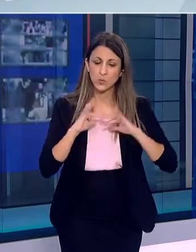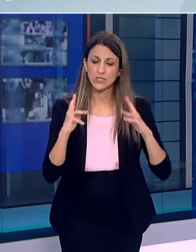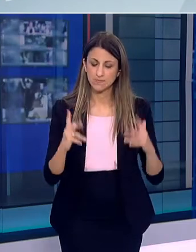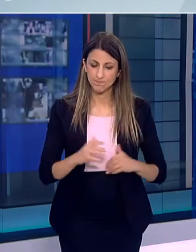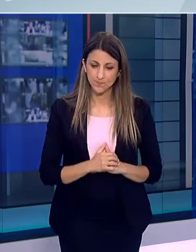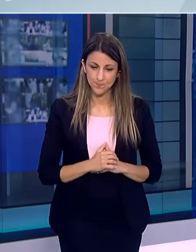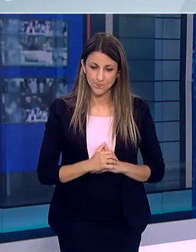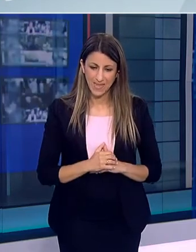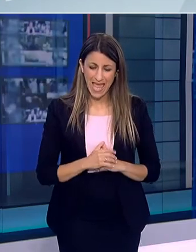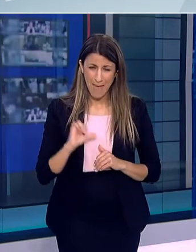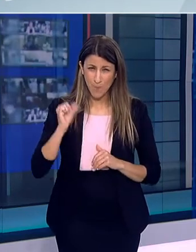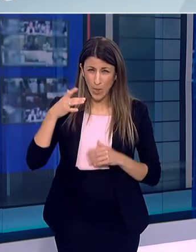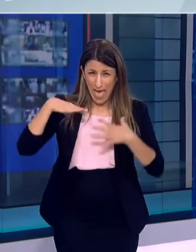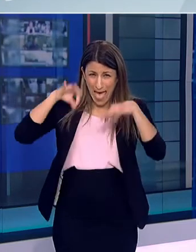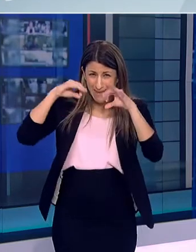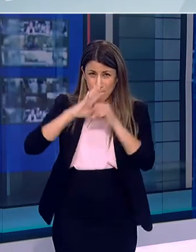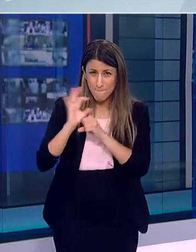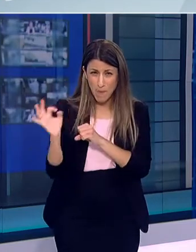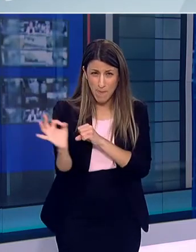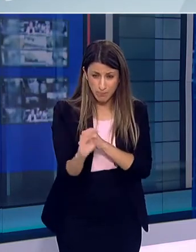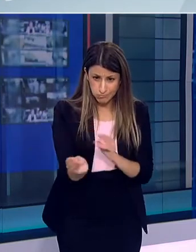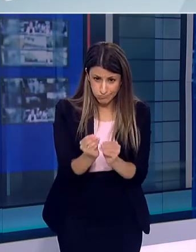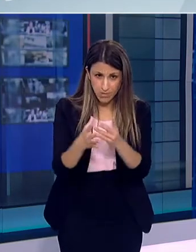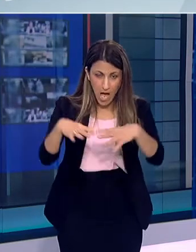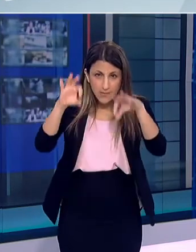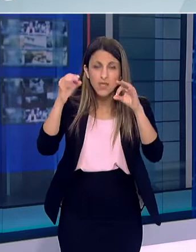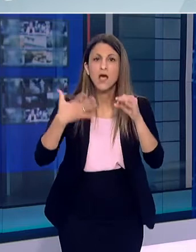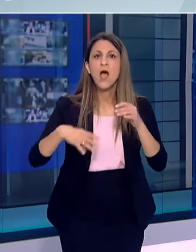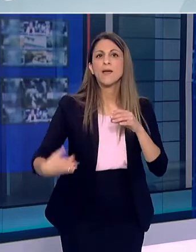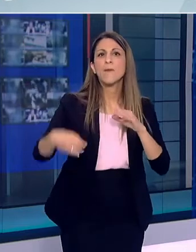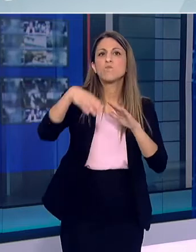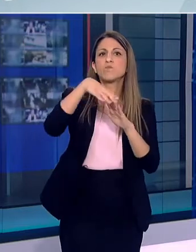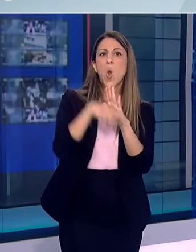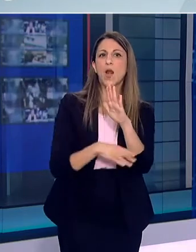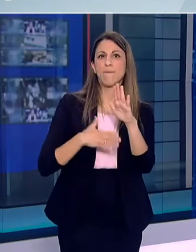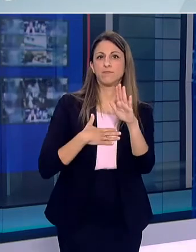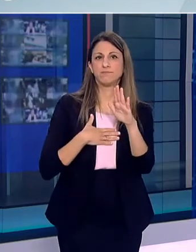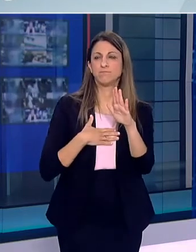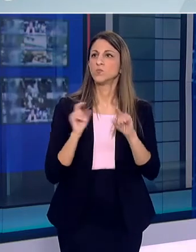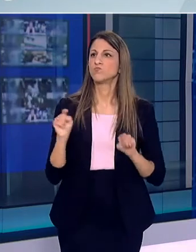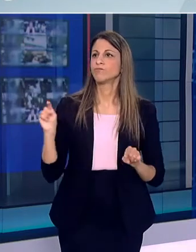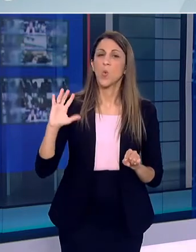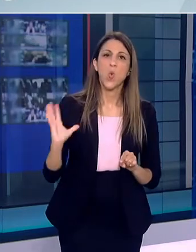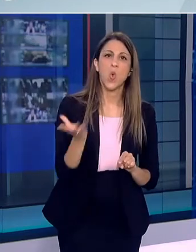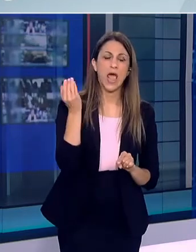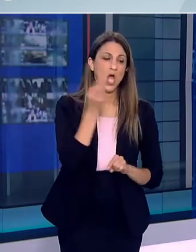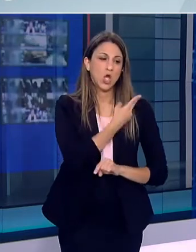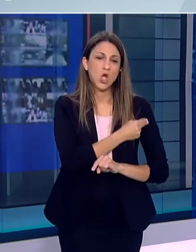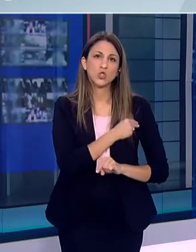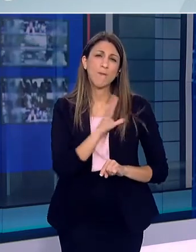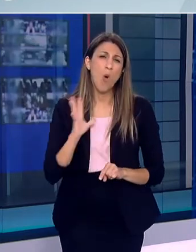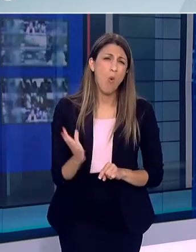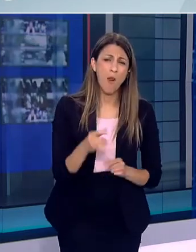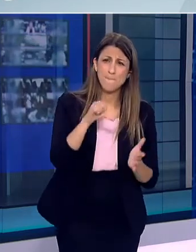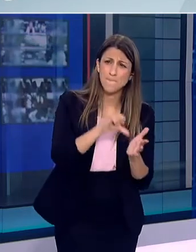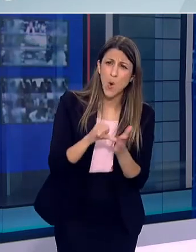από την πρώτη μέρα που είχαμε την πανδημία Σχεδιάσαμε για το σύνολο της επικράτειας Για όλες τις δομές υγείας από άκρη σε άκρη της χώρας Για το